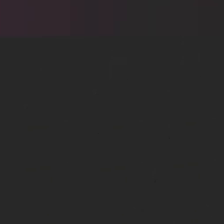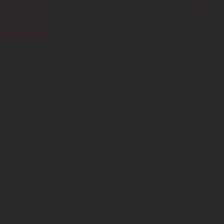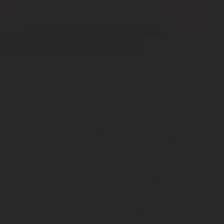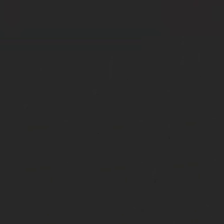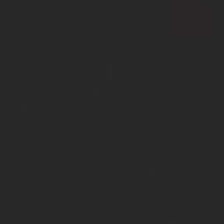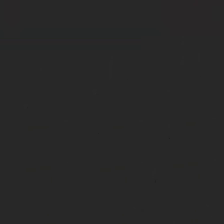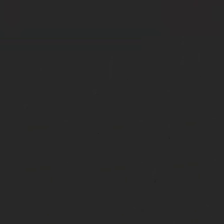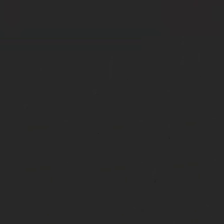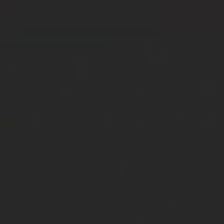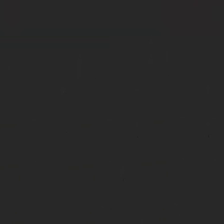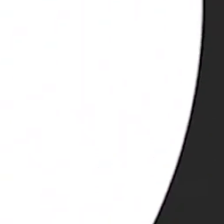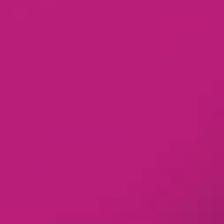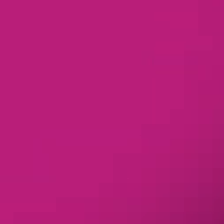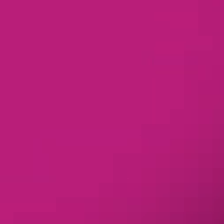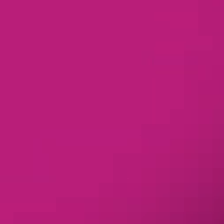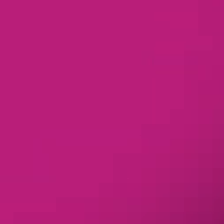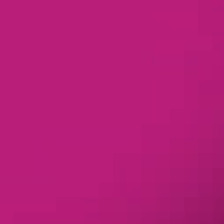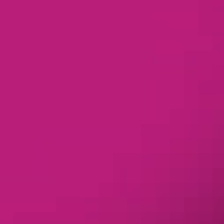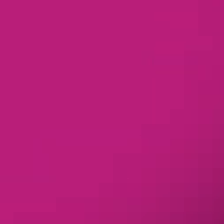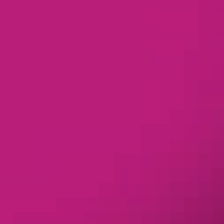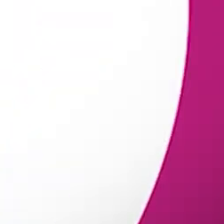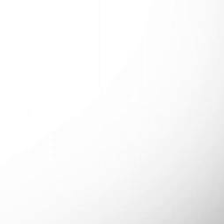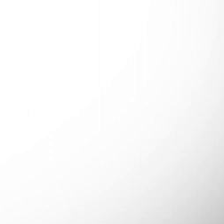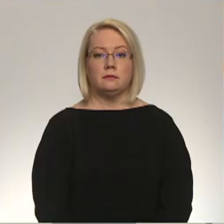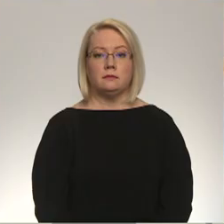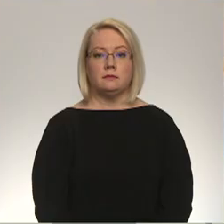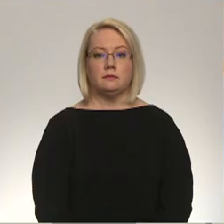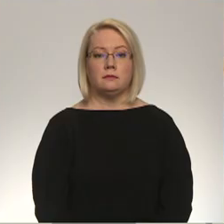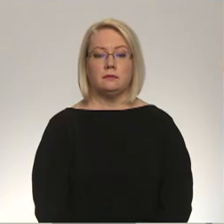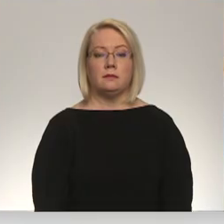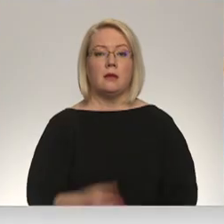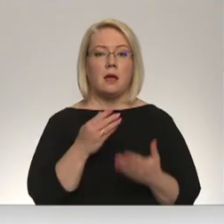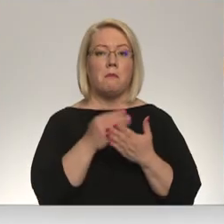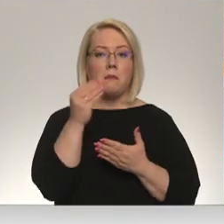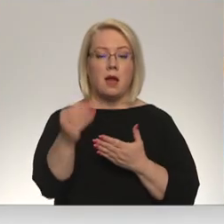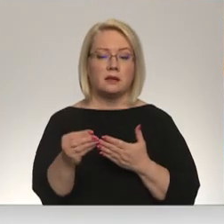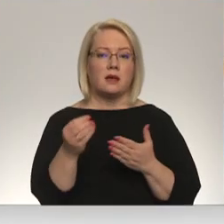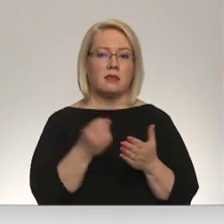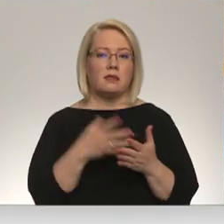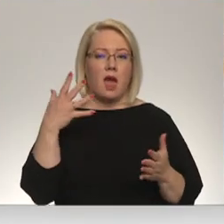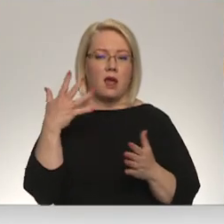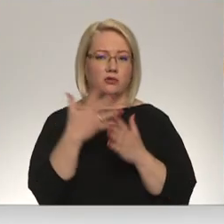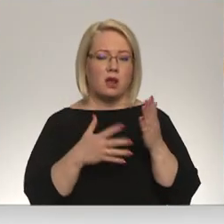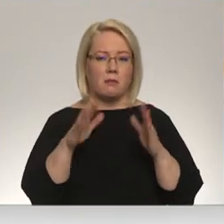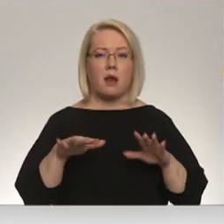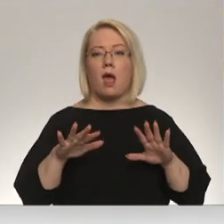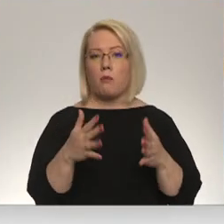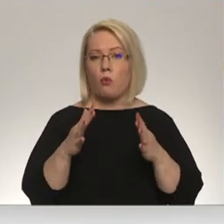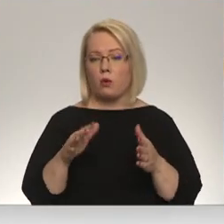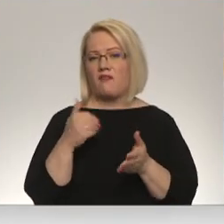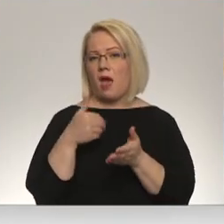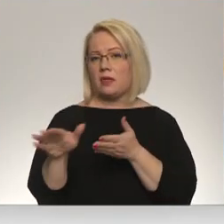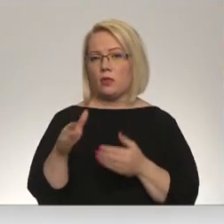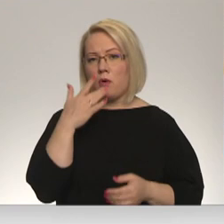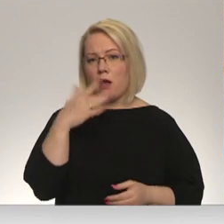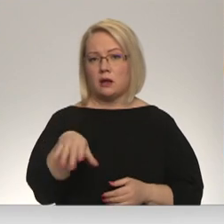Re! Viss ēters ir te! Maksāt lielākus reiķinus par apkuri vajag teikties